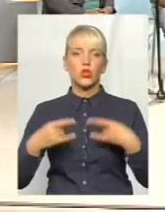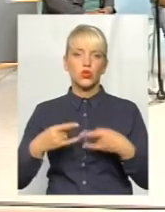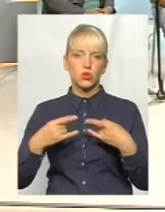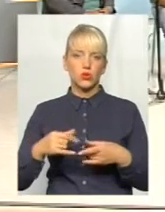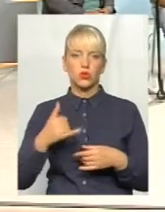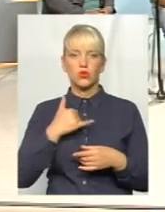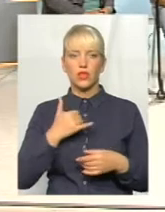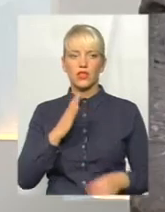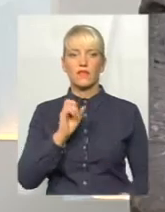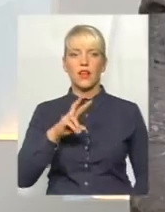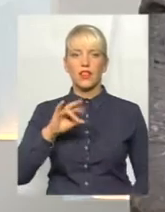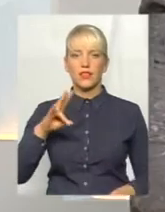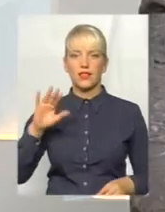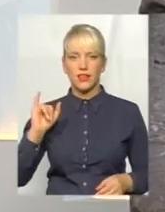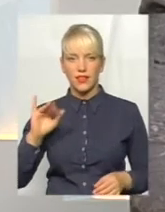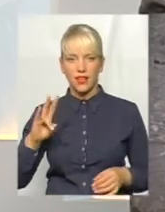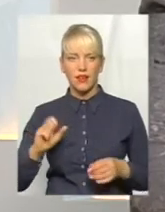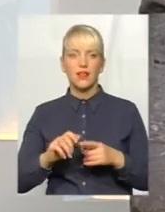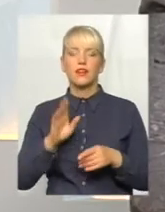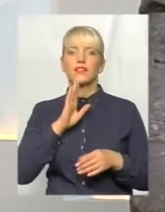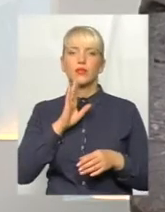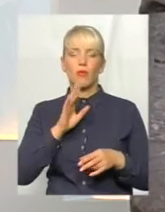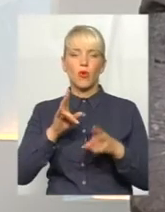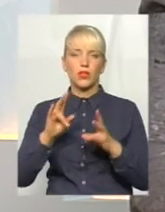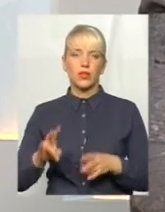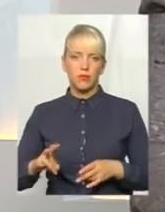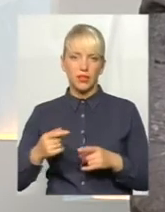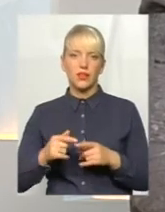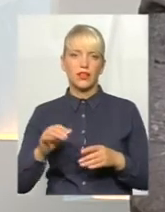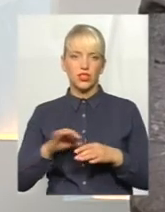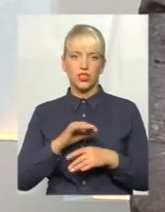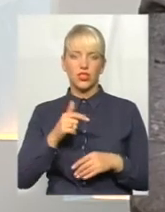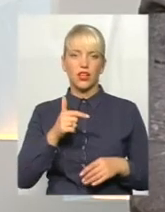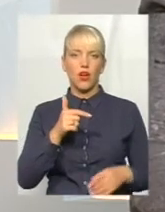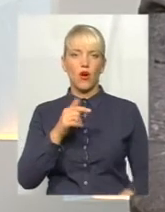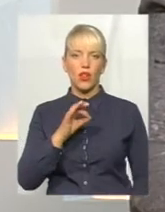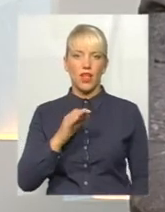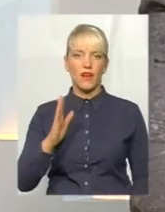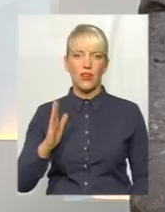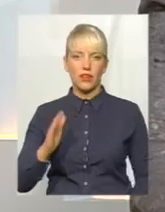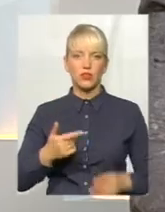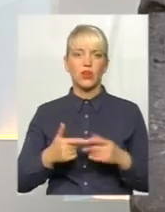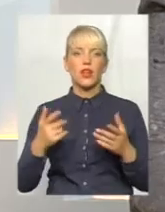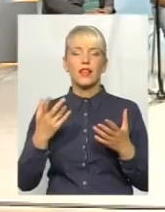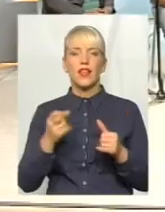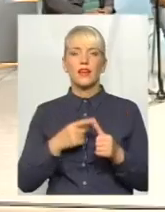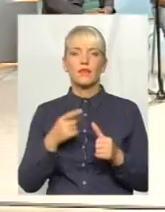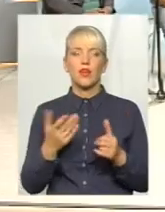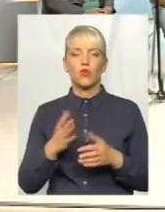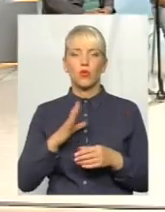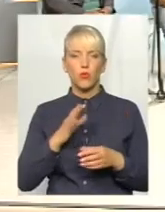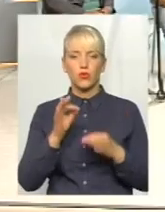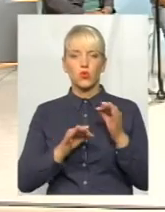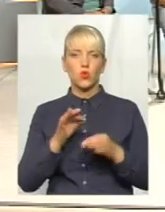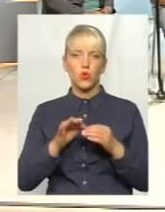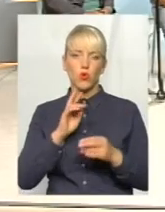нас сьогодні пані Валентина Волянська потерпіла, жінка Олега Волянського, на ім'я якого був судовий позов